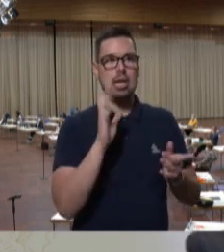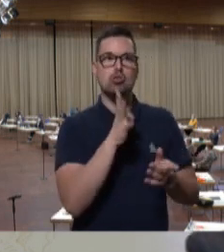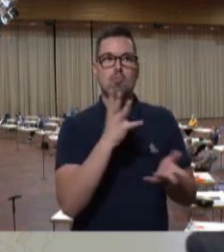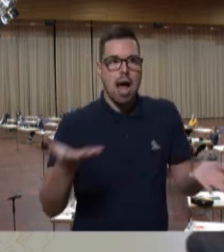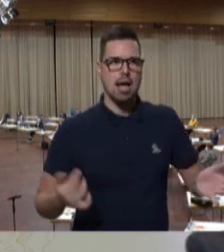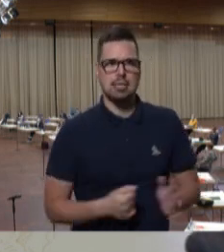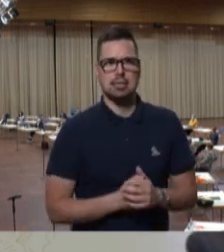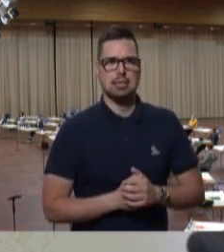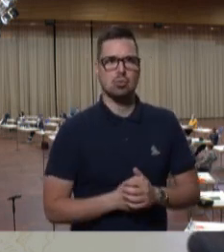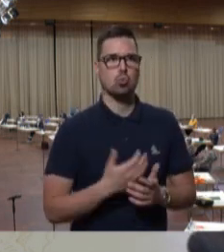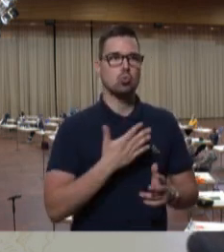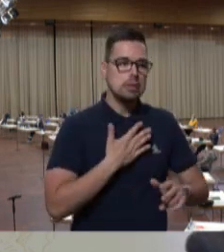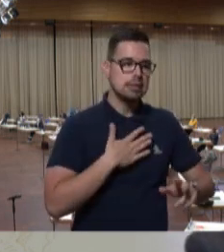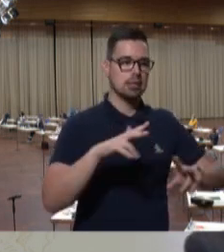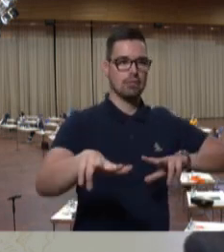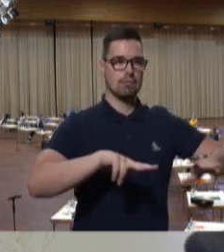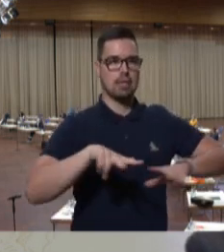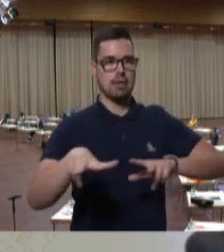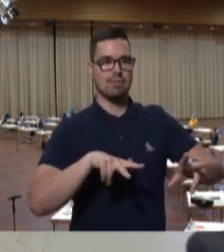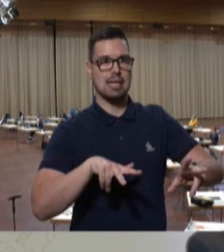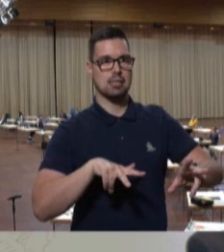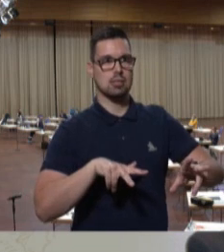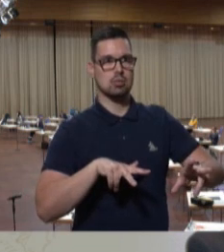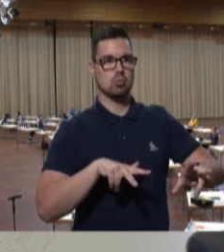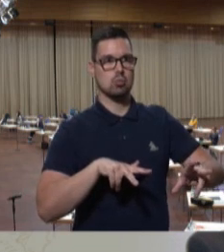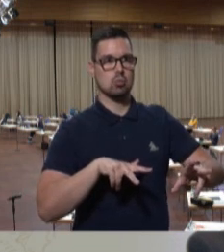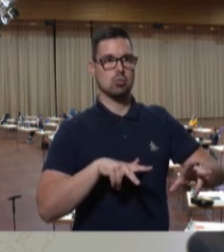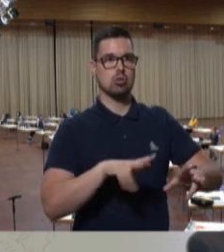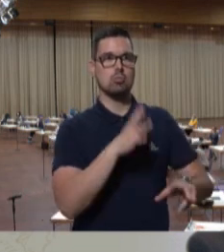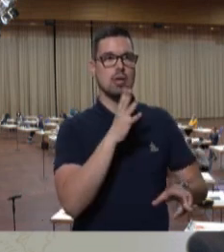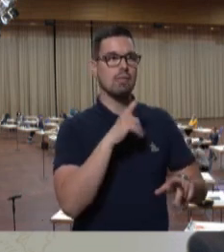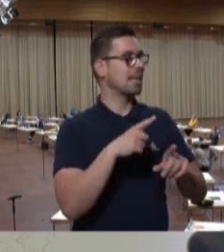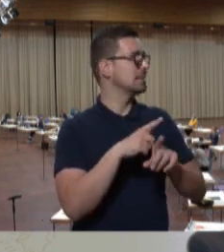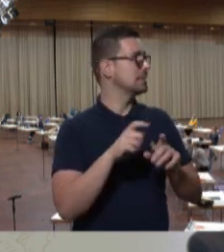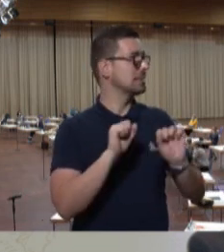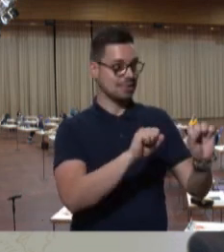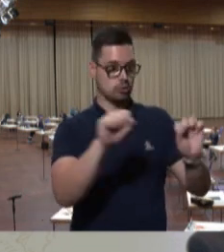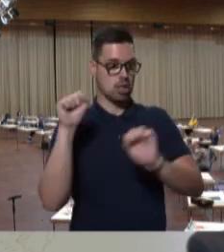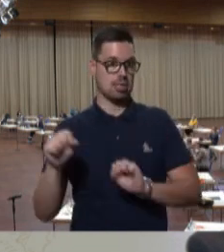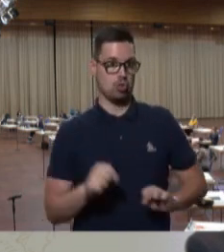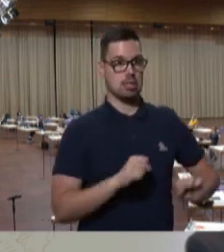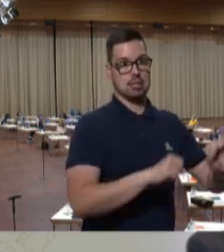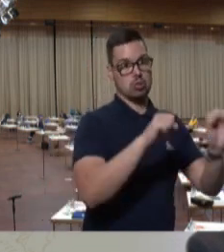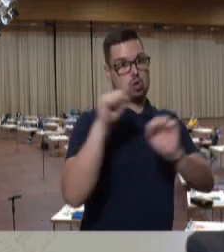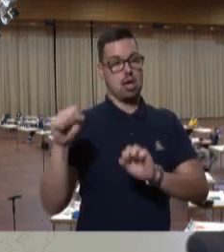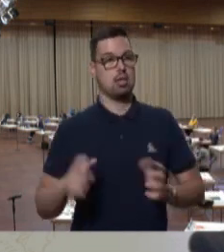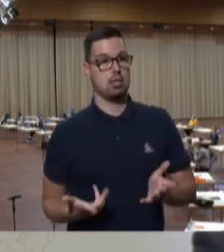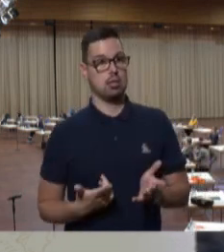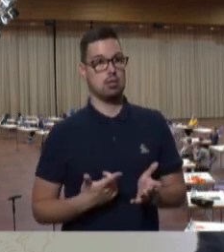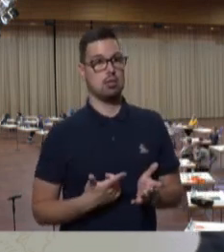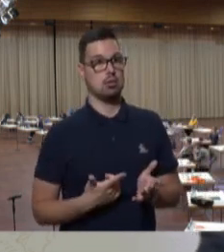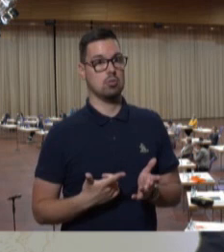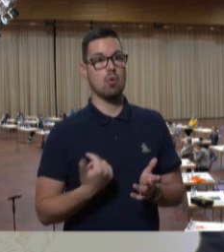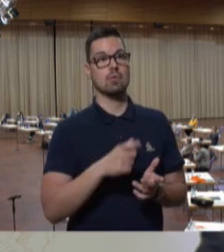Unsere Verwaltungssprache ist in erster Linie so spröde, weil sie sich juristisch in alle Richtungen absichert, weil sie abstrakt und oft